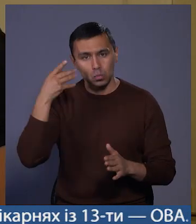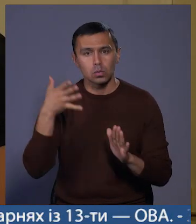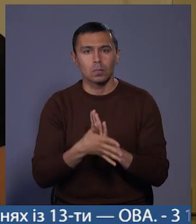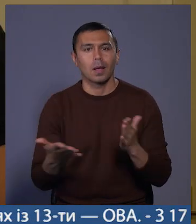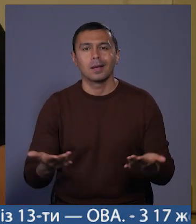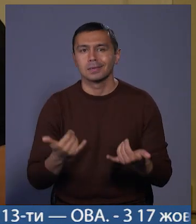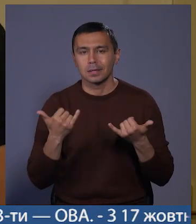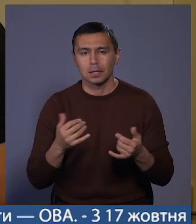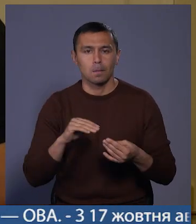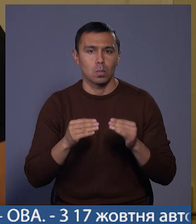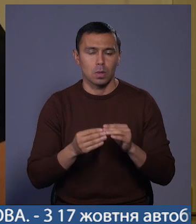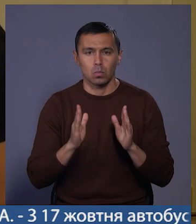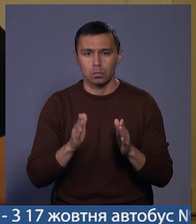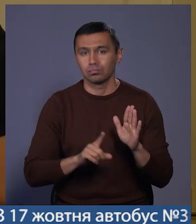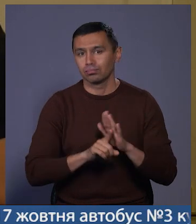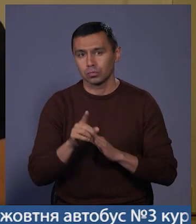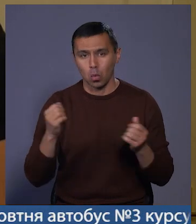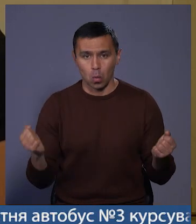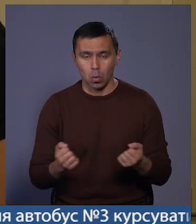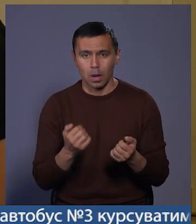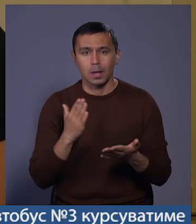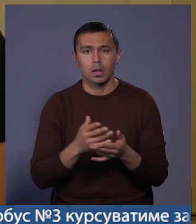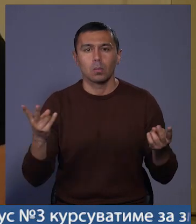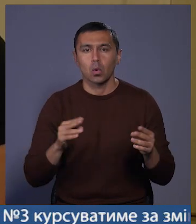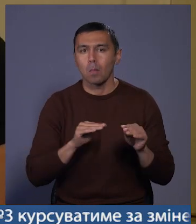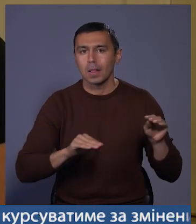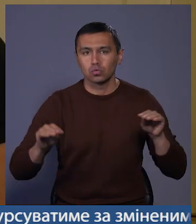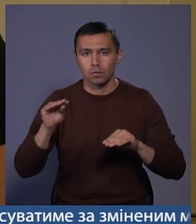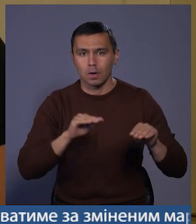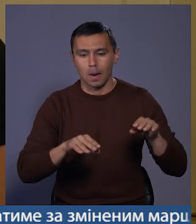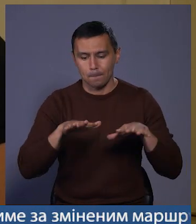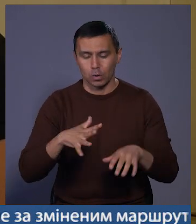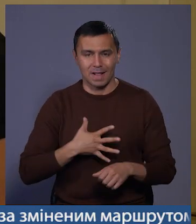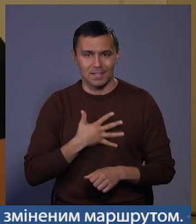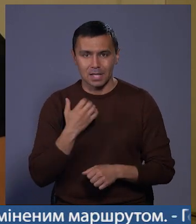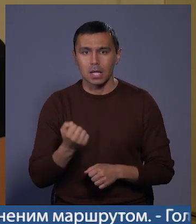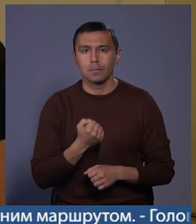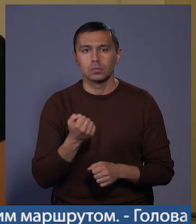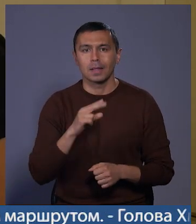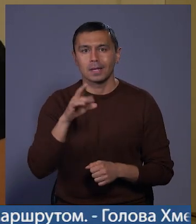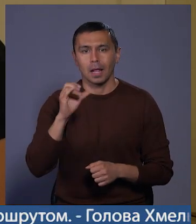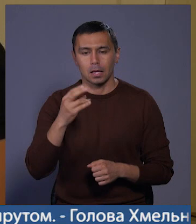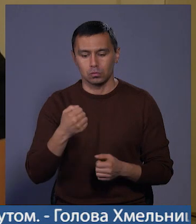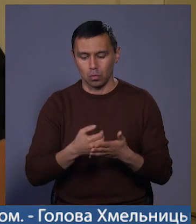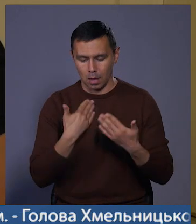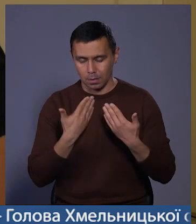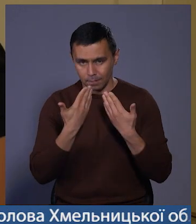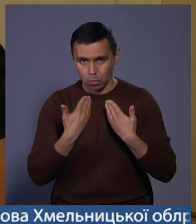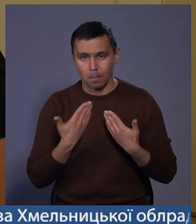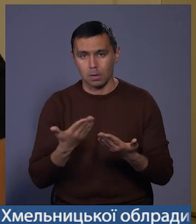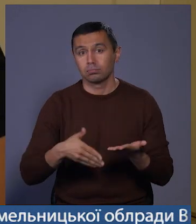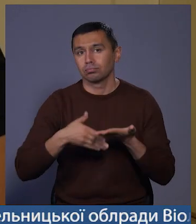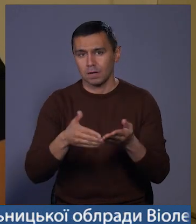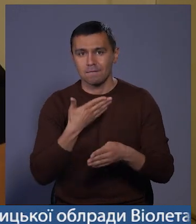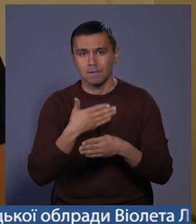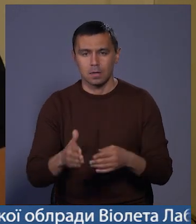проблеми будуть з інстаненням холодів. Є необхідність облаштування пунктів незламності, де ДСНС до нас звернулися. Ми їм допомогли, ми їм